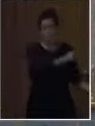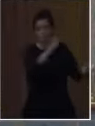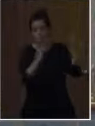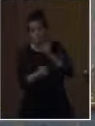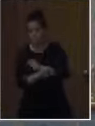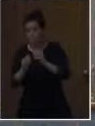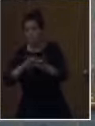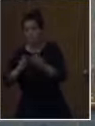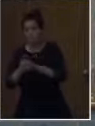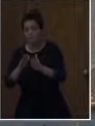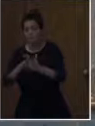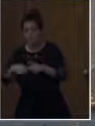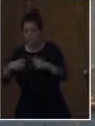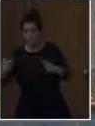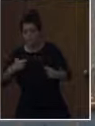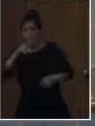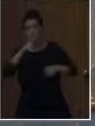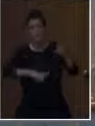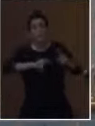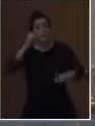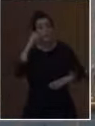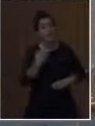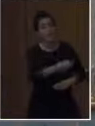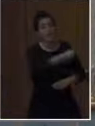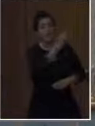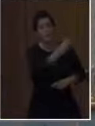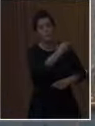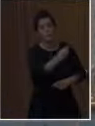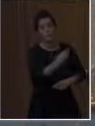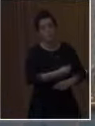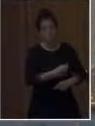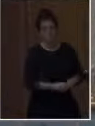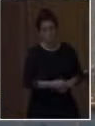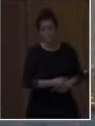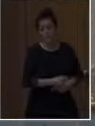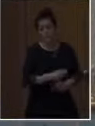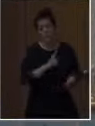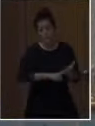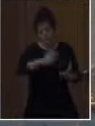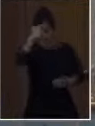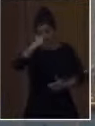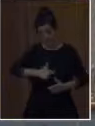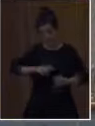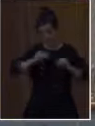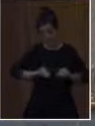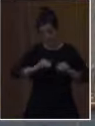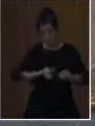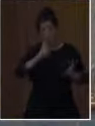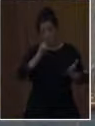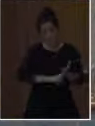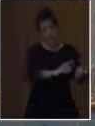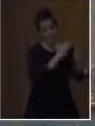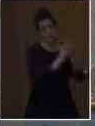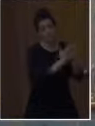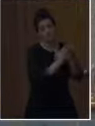εκατοντάδες απόψεις, τις οποίες όποιες πραγματικά θα ήθελε να λέγεται εκπαιδευτικός, θα πρέπει έτσι κι αλλιώς κάποια στιγμή στη ζωή του να έχει μελετήσει.